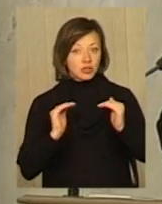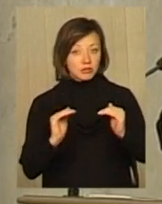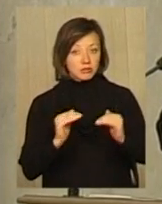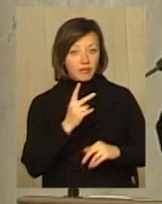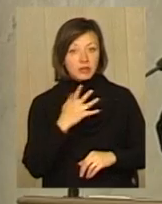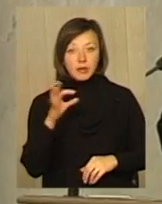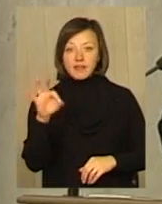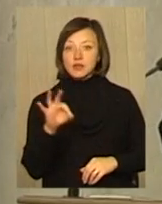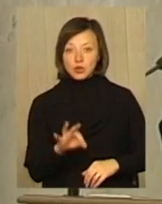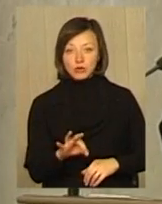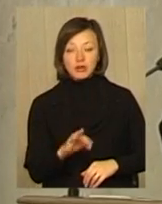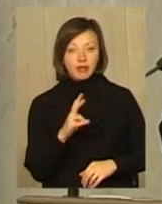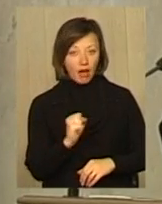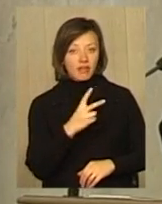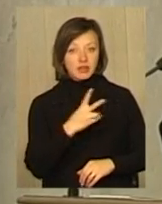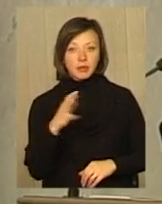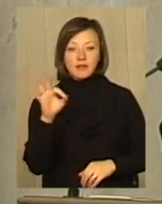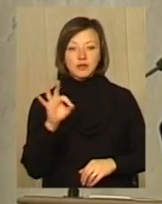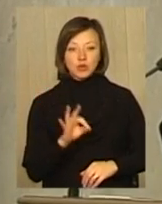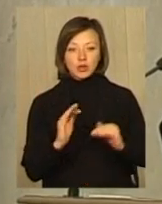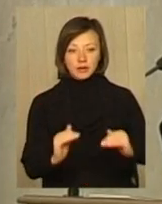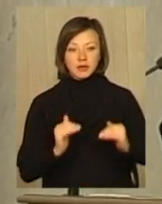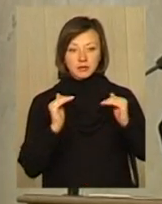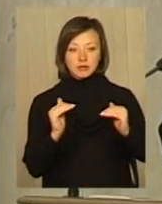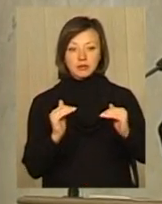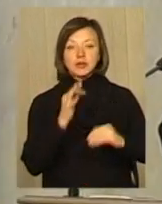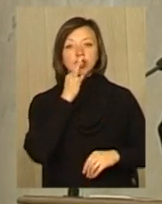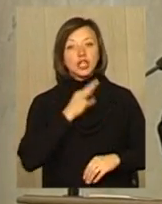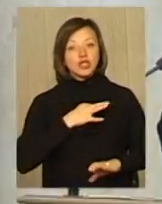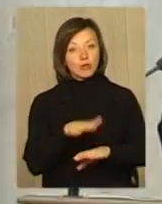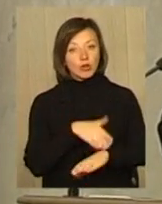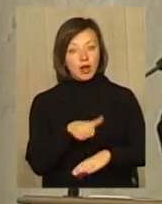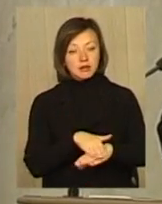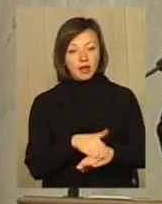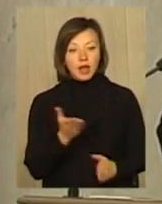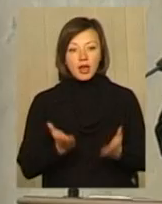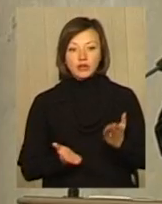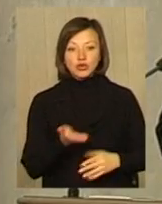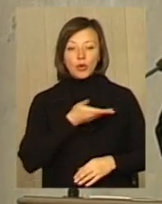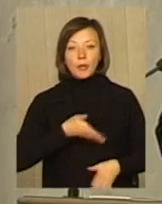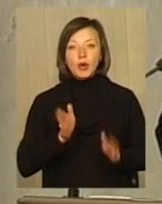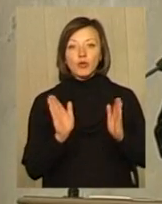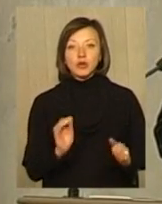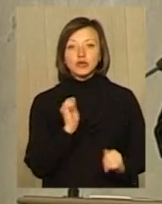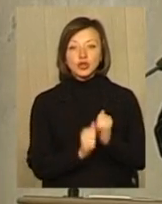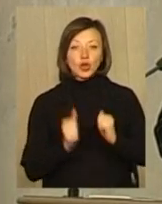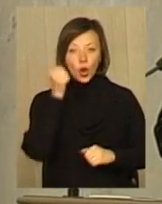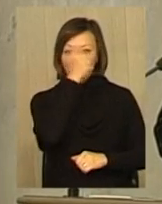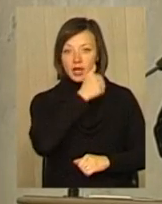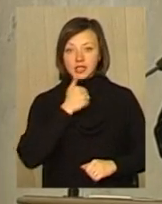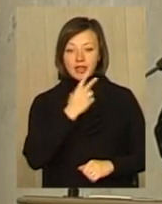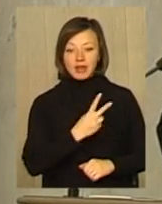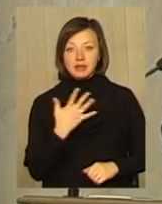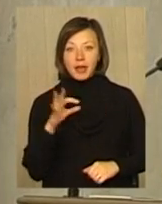25 відсотків. На 25 відсотків. Скажіть, будь ласка, якщо ми будемо щорічно на